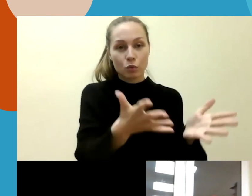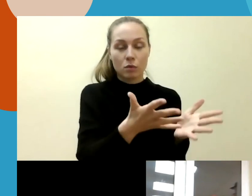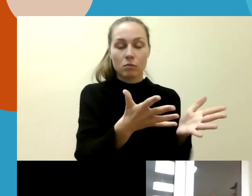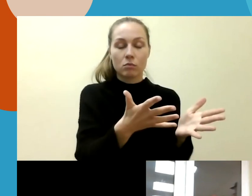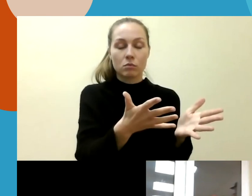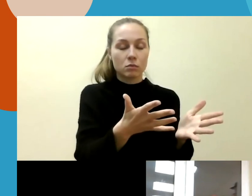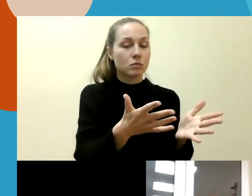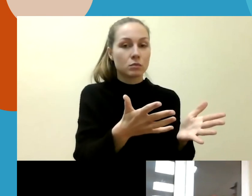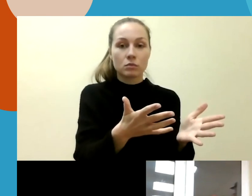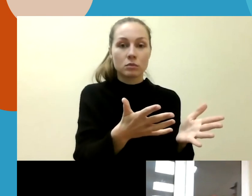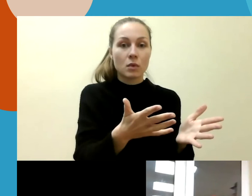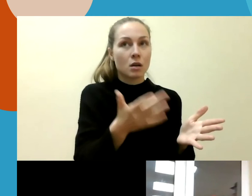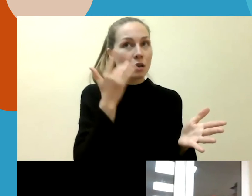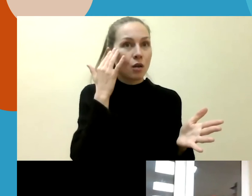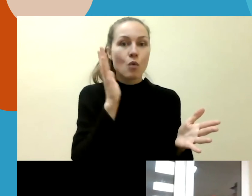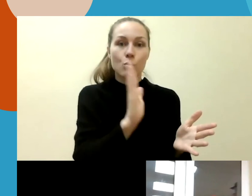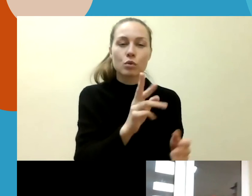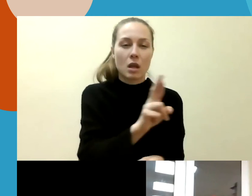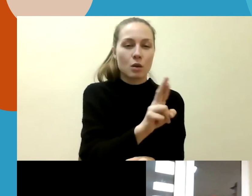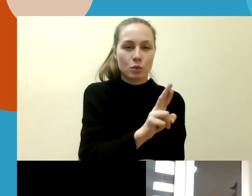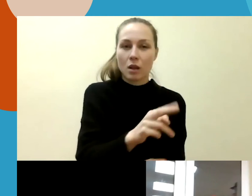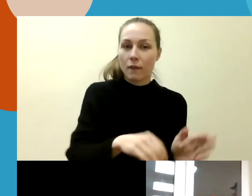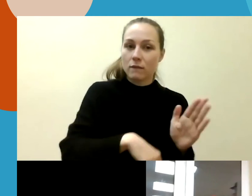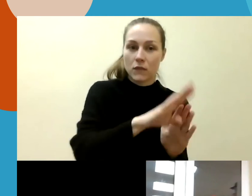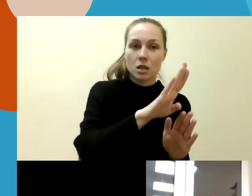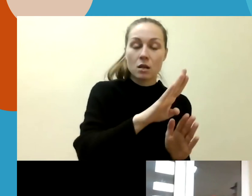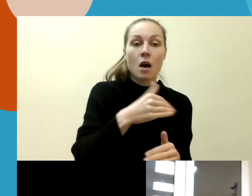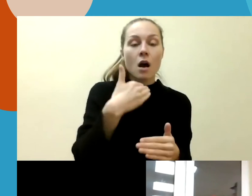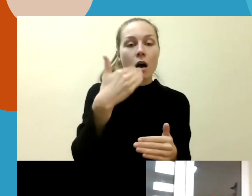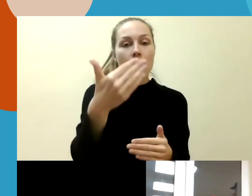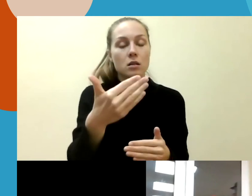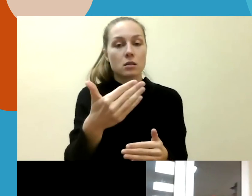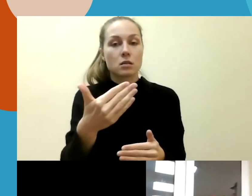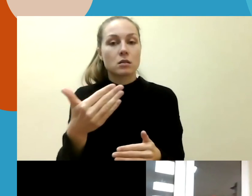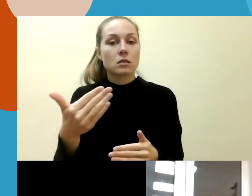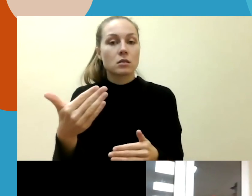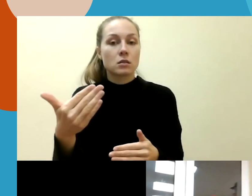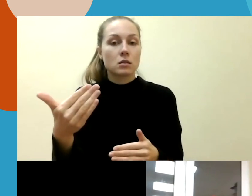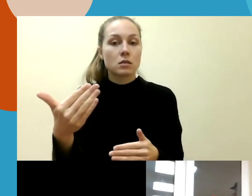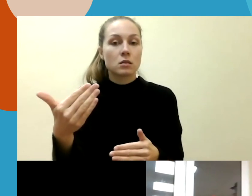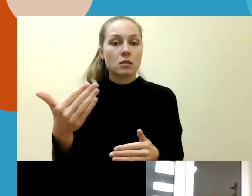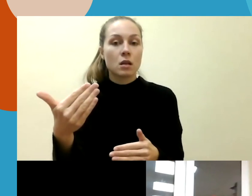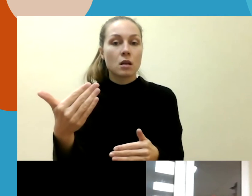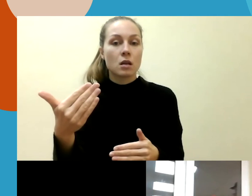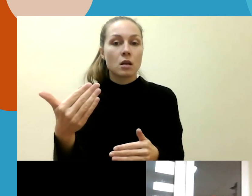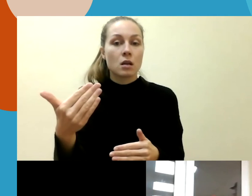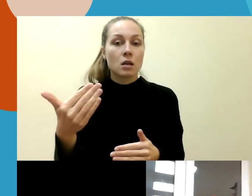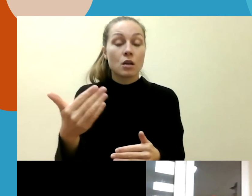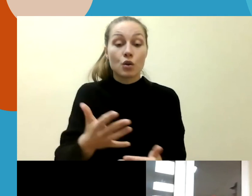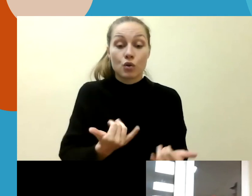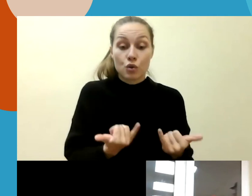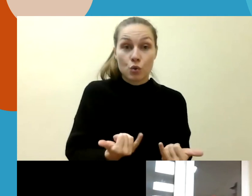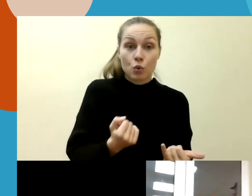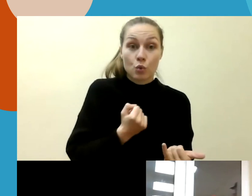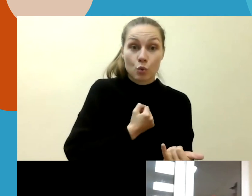manau, labai gerus rezultatus ir ateityje mes tikrai neturėsim to, kad šiai dienai turim